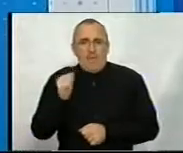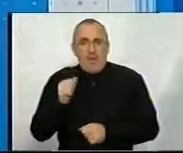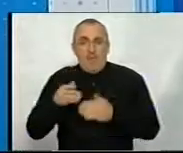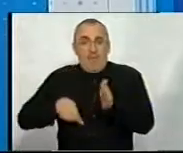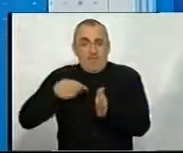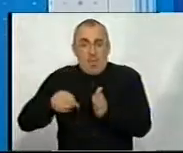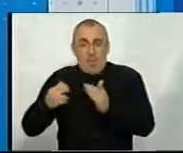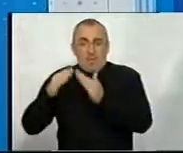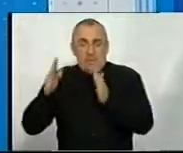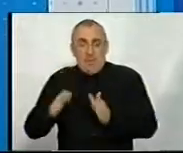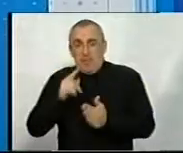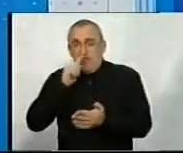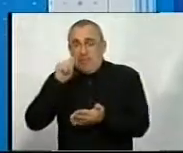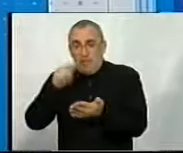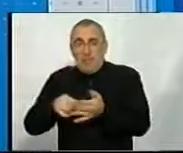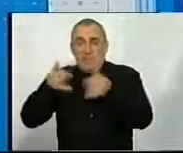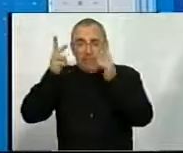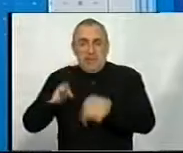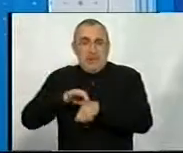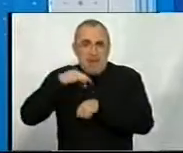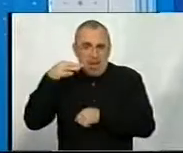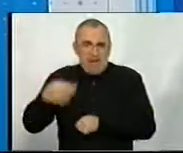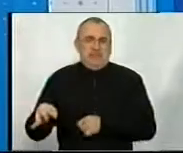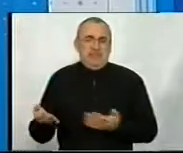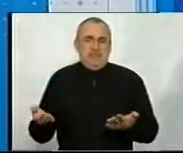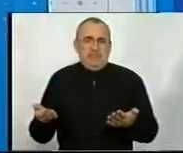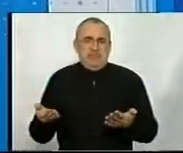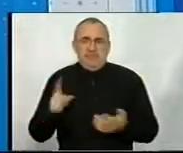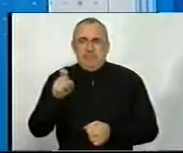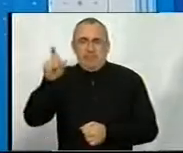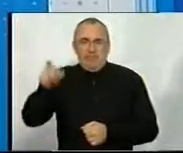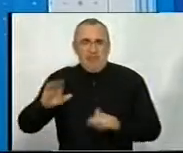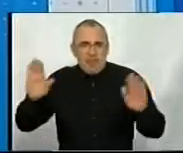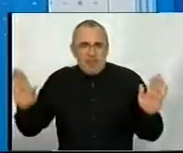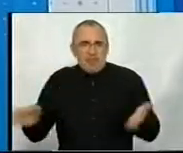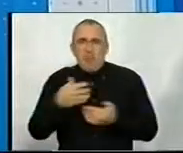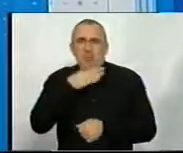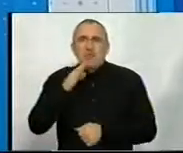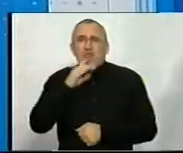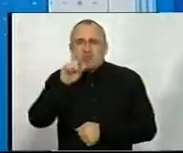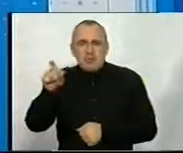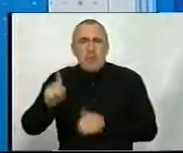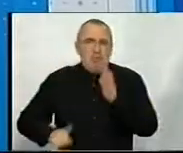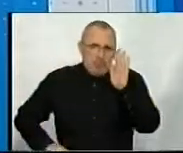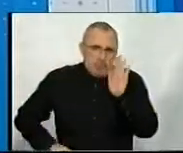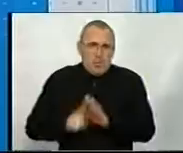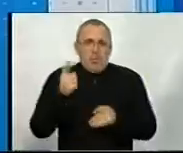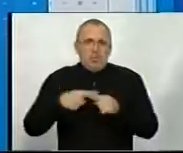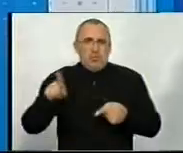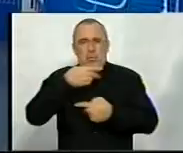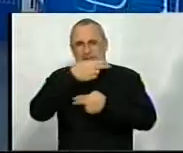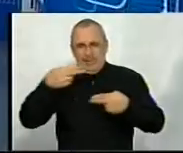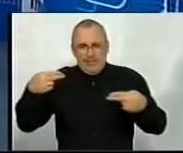дитиною потрапила до жертв насилля. І за нею піднялося дуже багато жінок, які почали цю тему